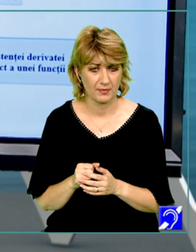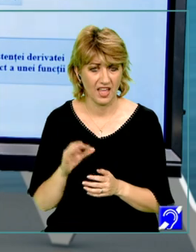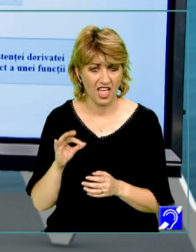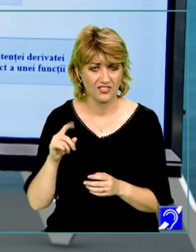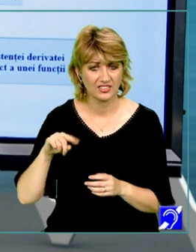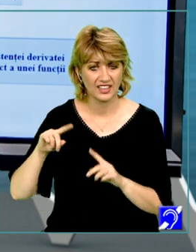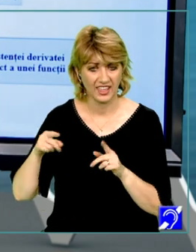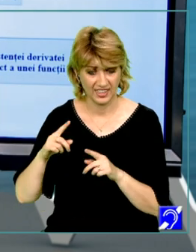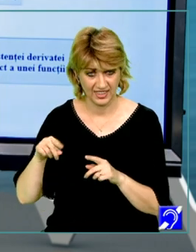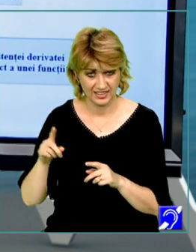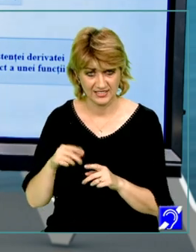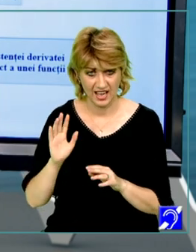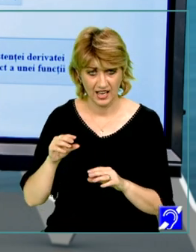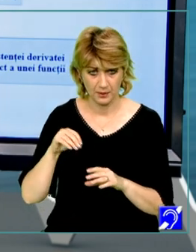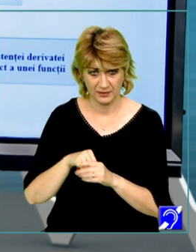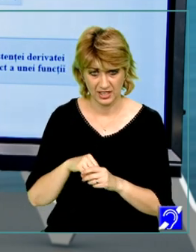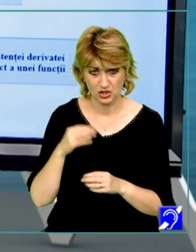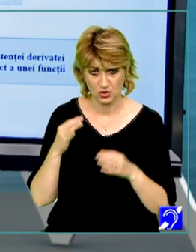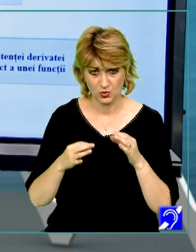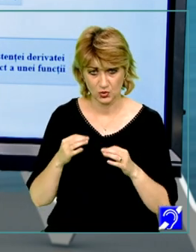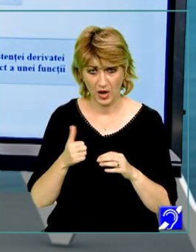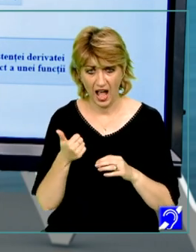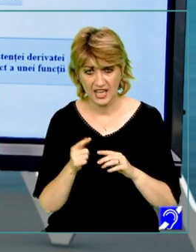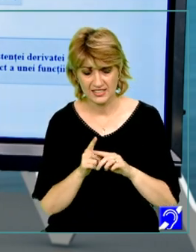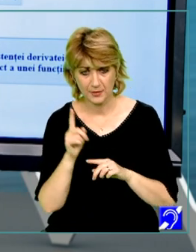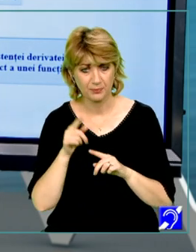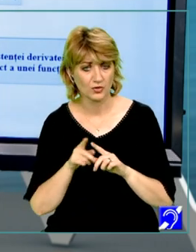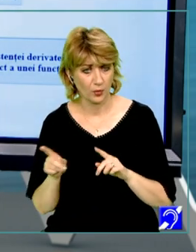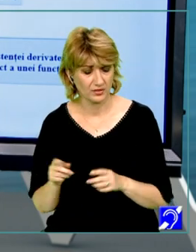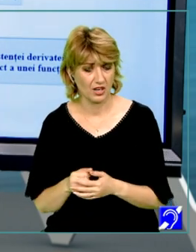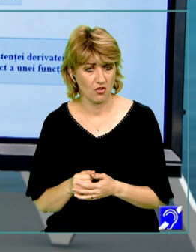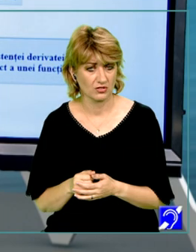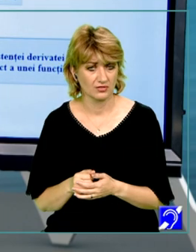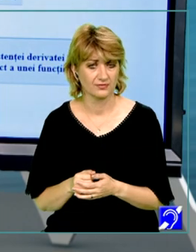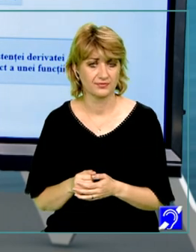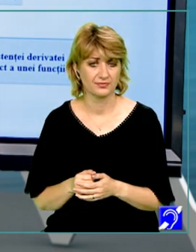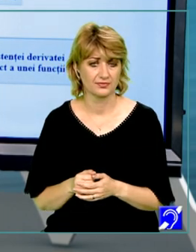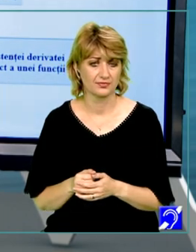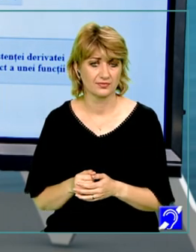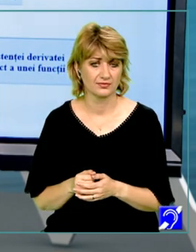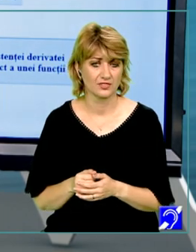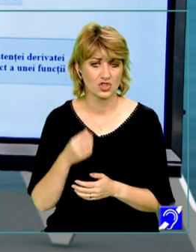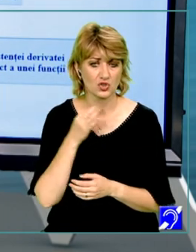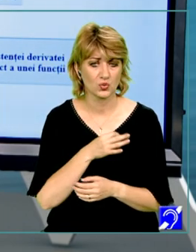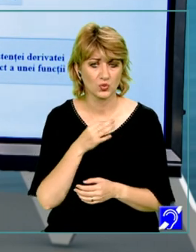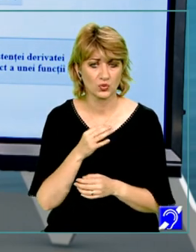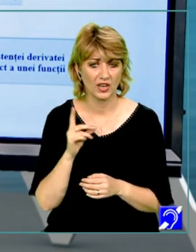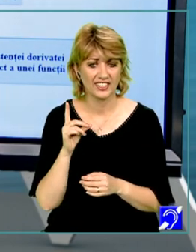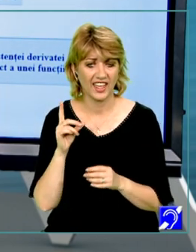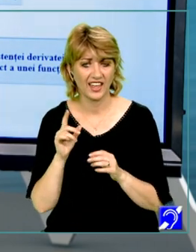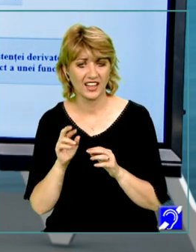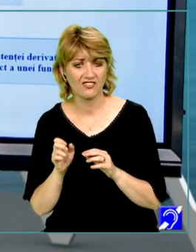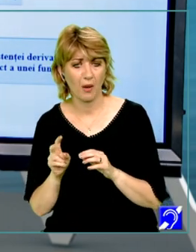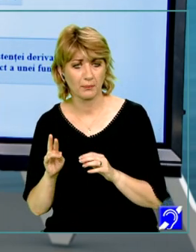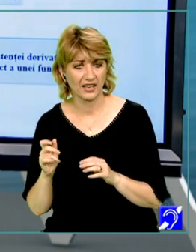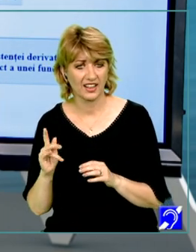are implicații în studiul asimptotelor și următoarea cerință va face referire la asimptote, studiul derivabilității, deja